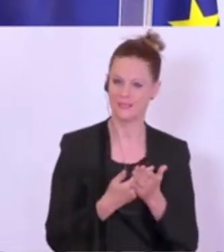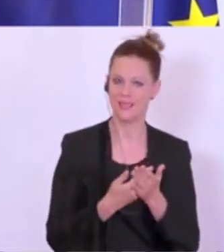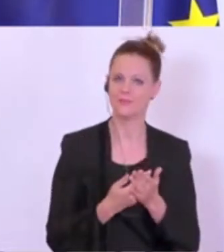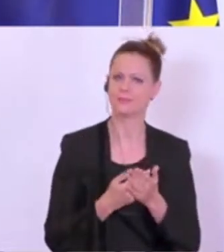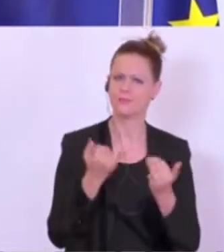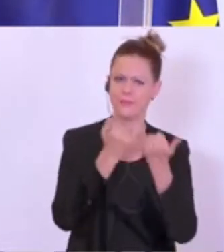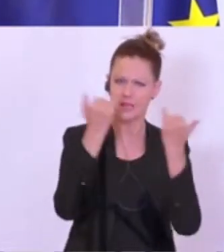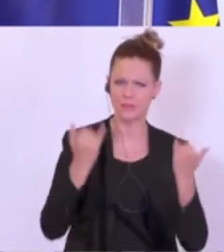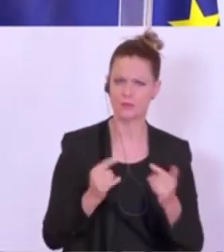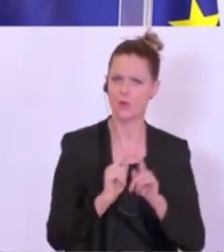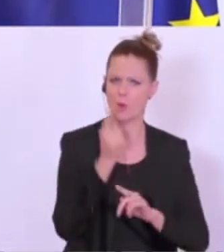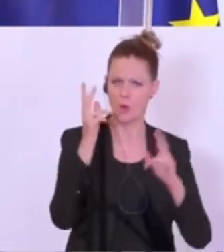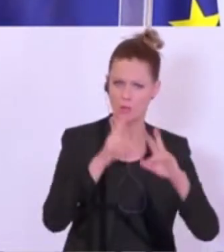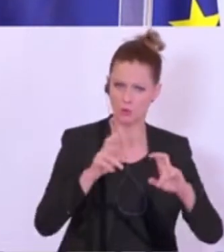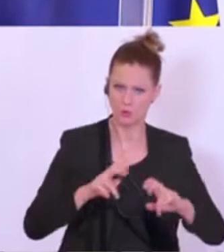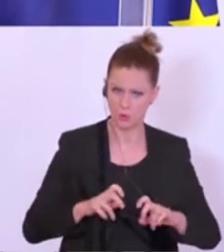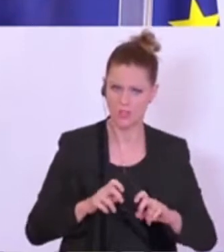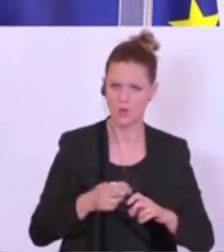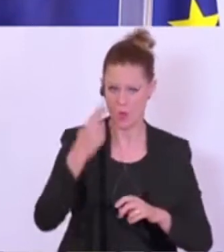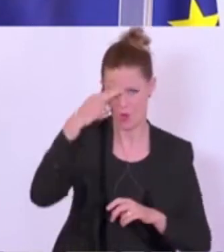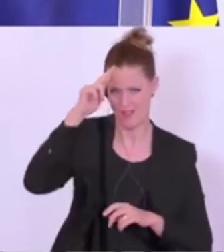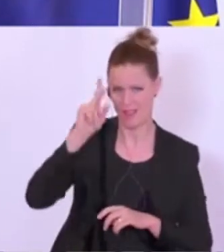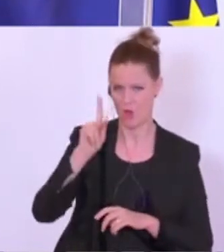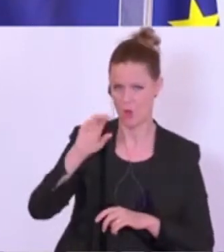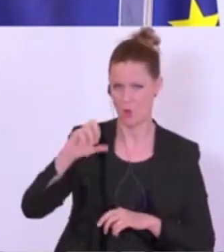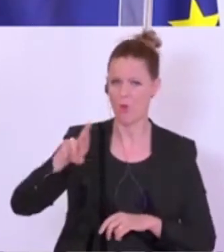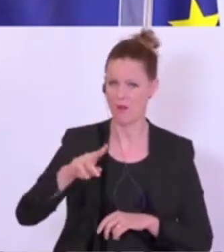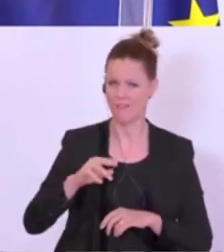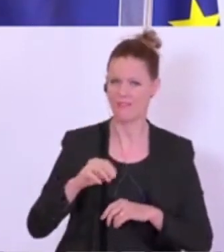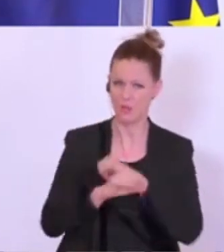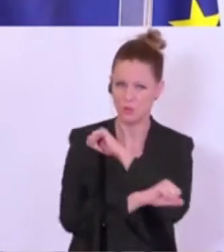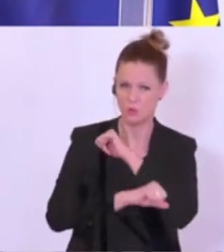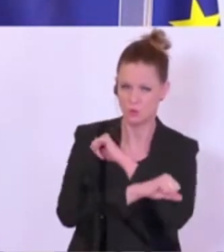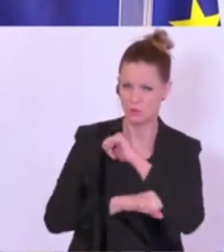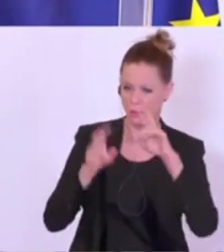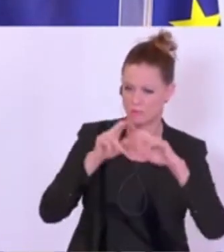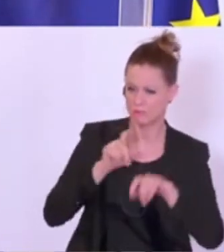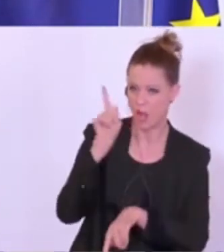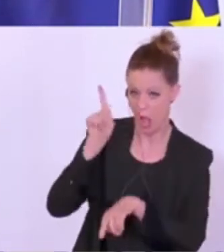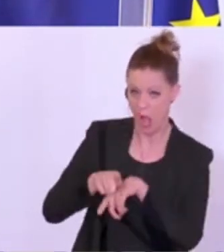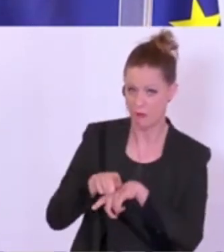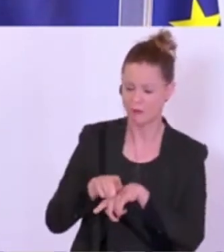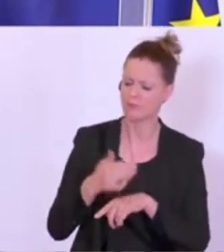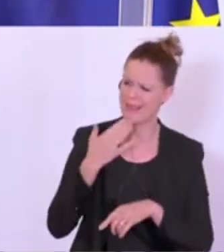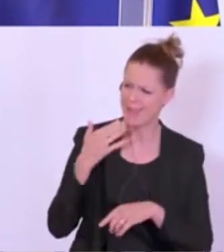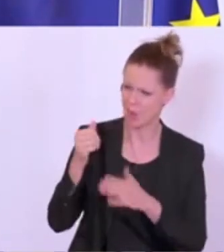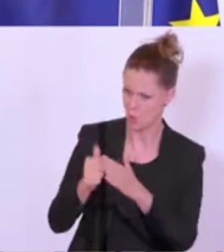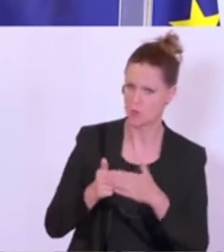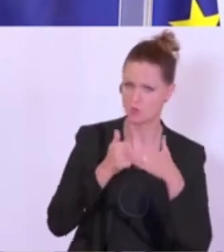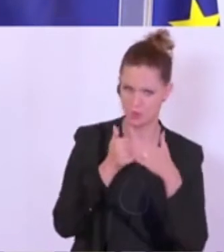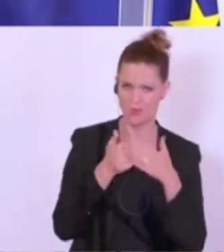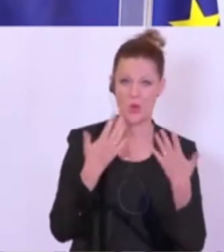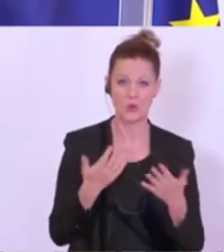Professor Martin Kocher mit einer Studie beauftragt. Ich danke Ihnen recht herzlich für Ihre Unterstützung dabei, diese